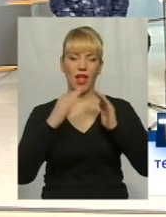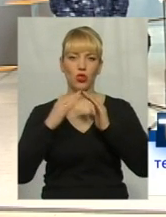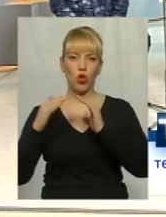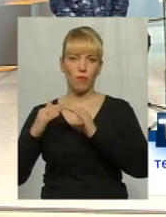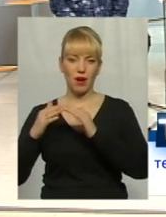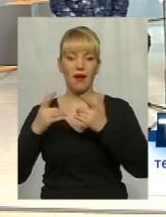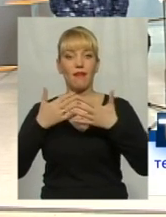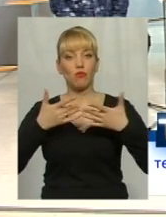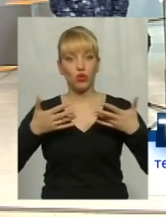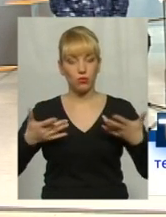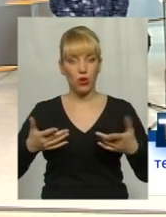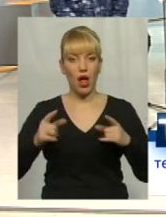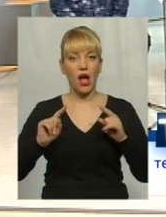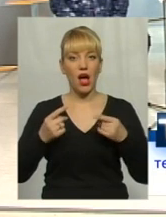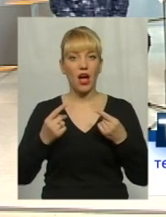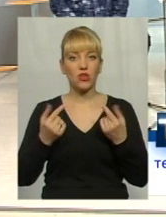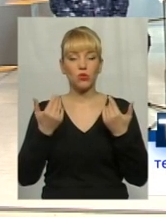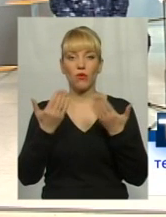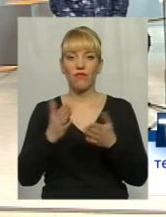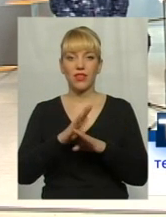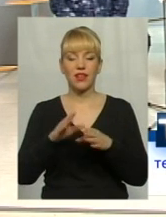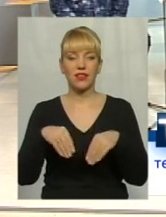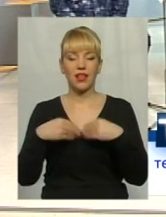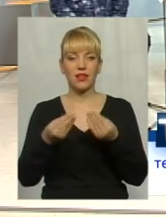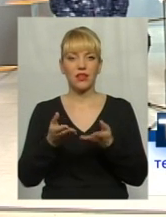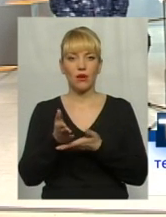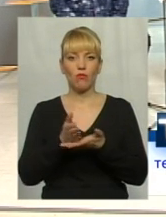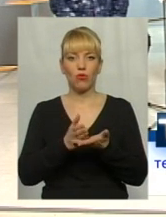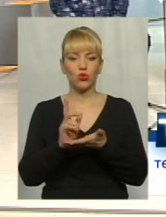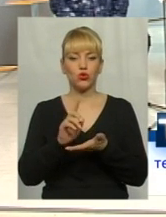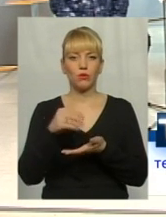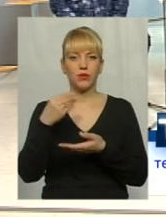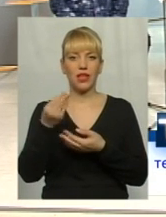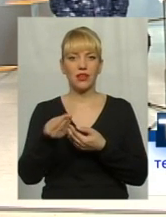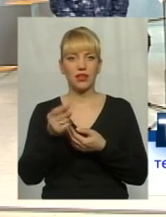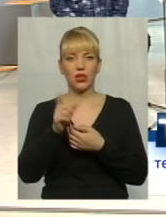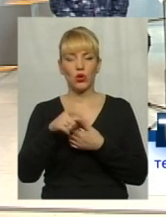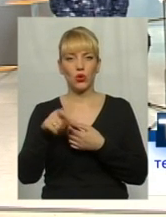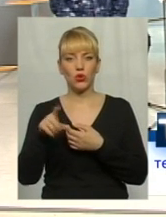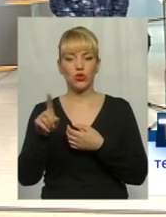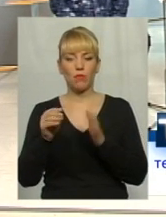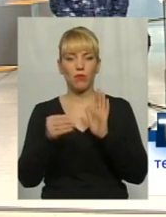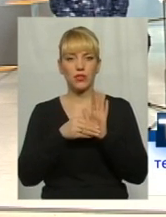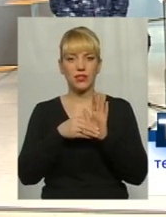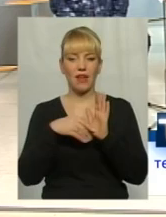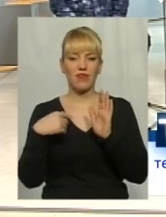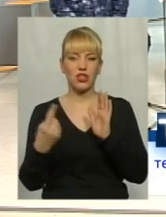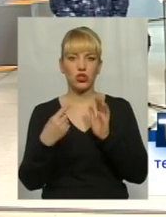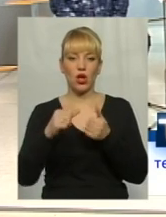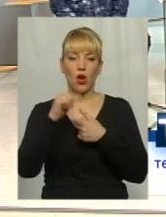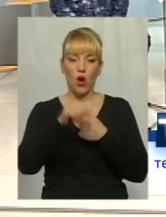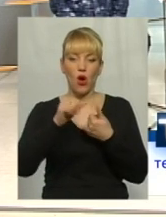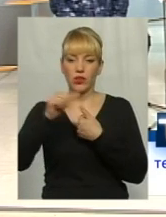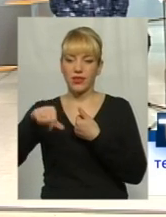і проще. А чому ви називаєте послуг, щоб дати людей, поставили щочоки отдельним людям?